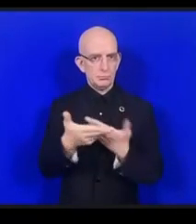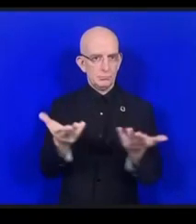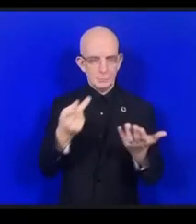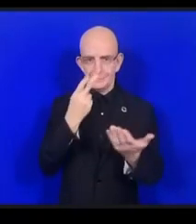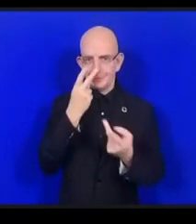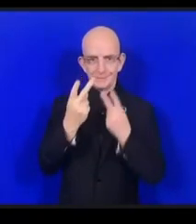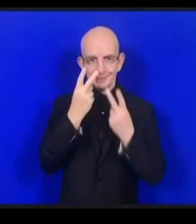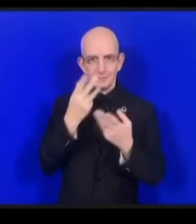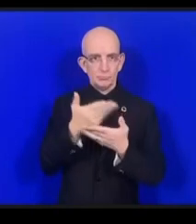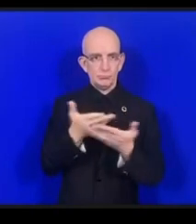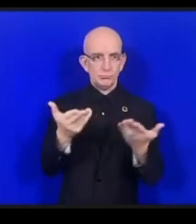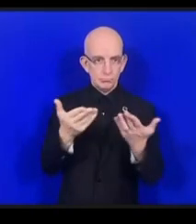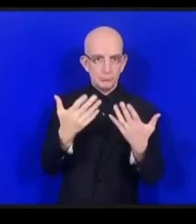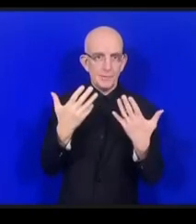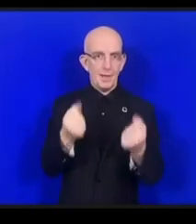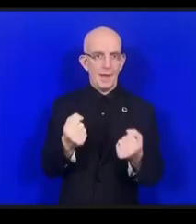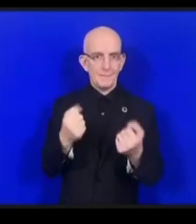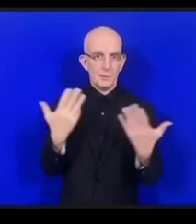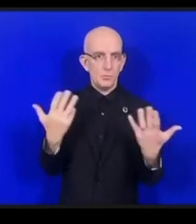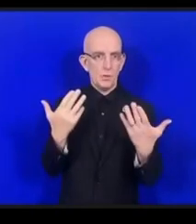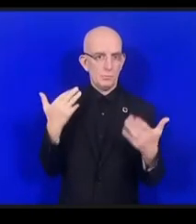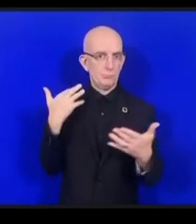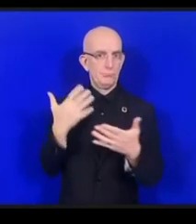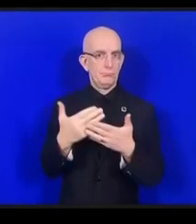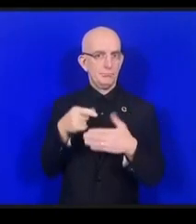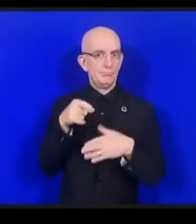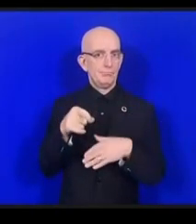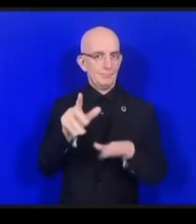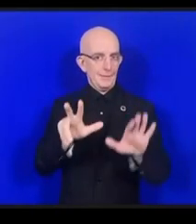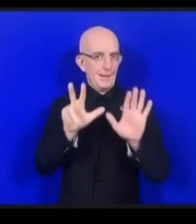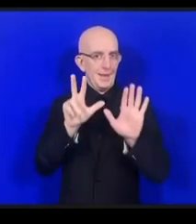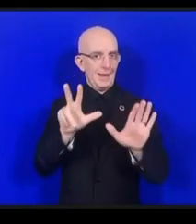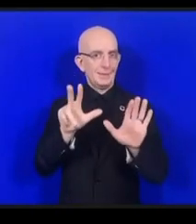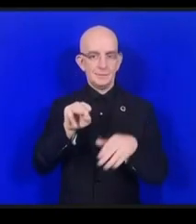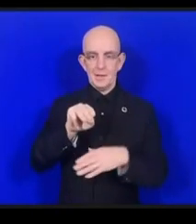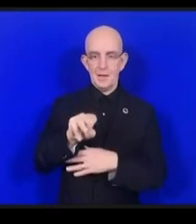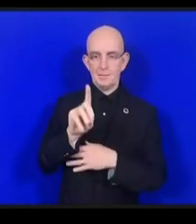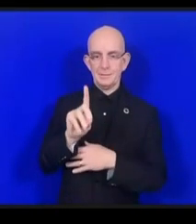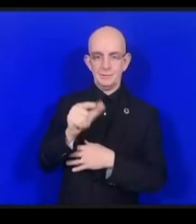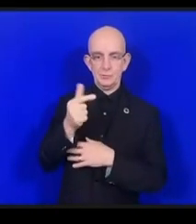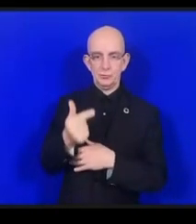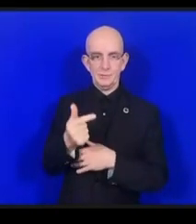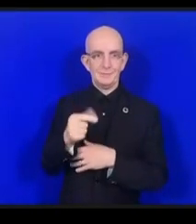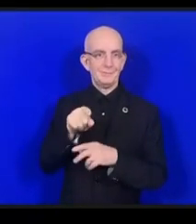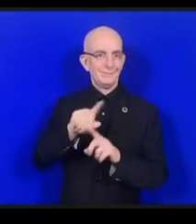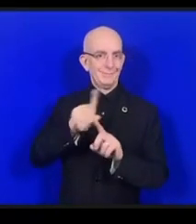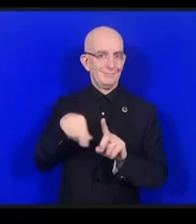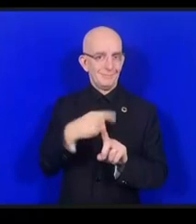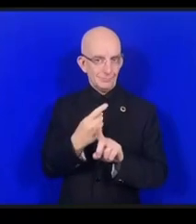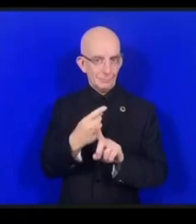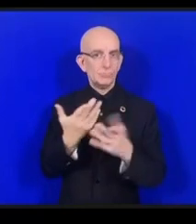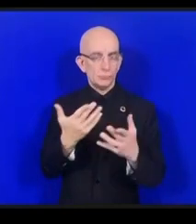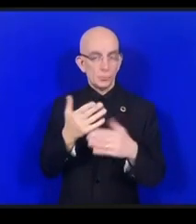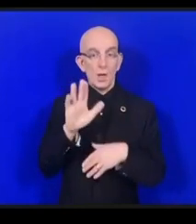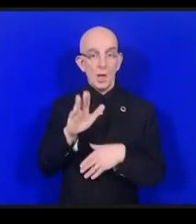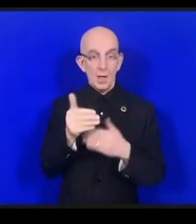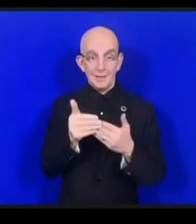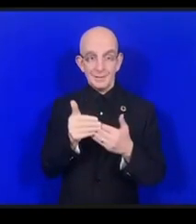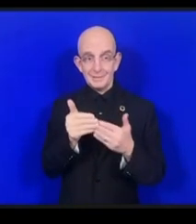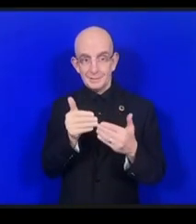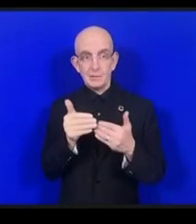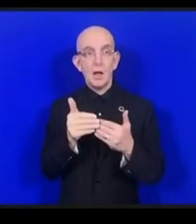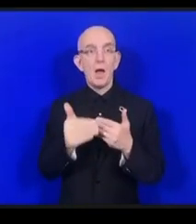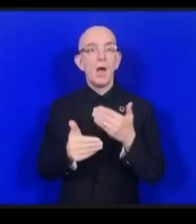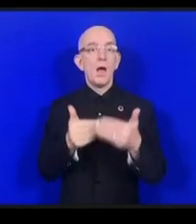principalement sur les huit objectifs du millénaire adoptés il y a quelques années, mais avant même que n'existent les